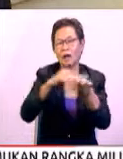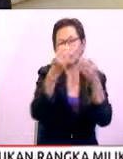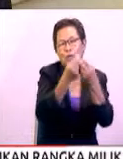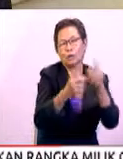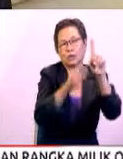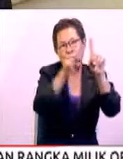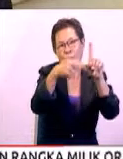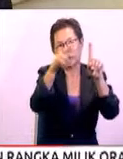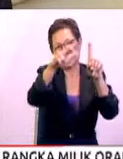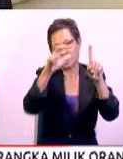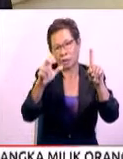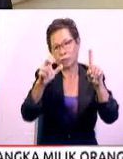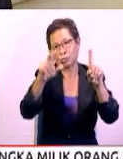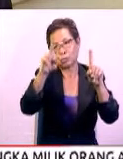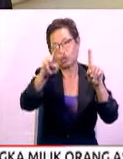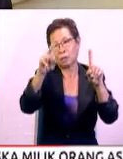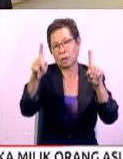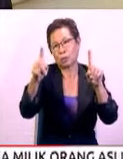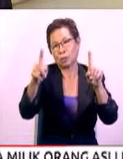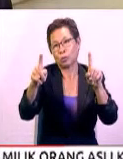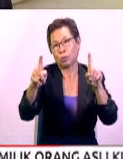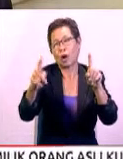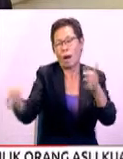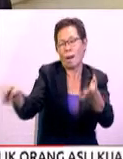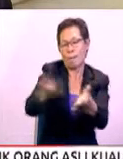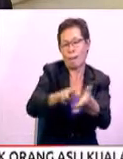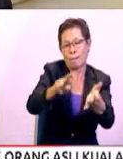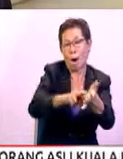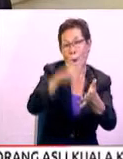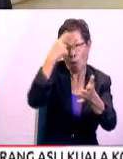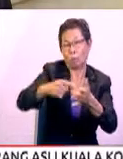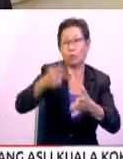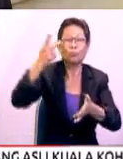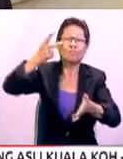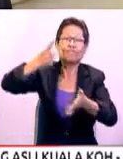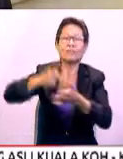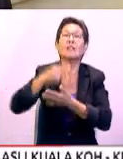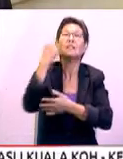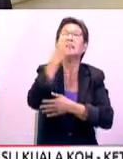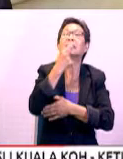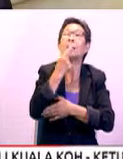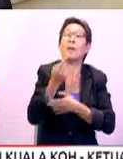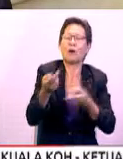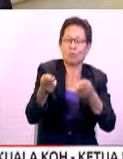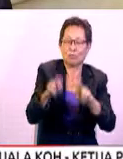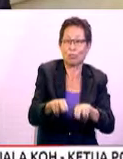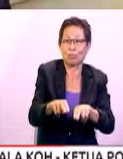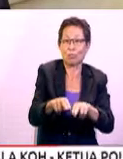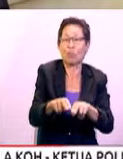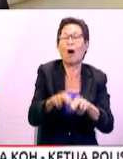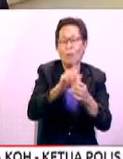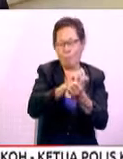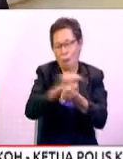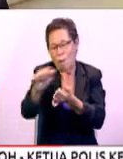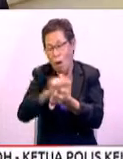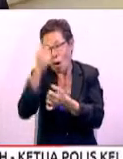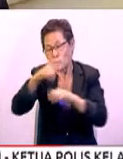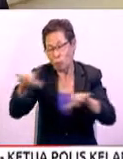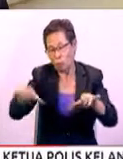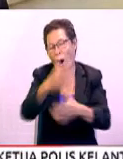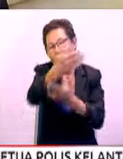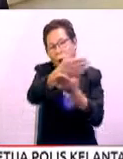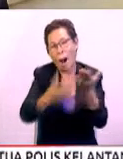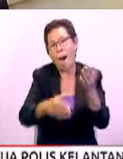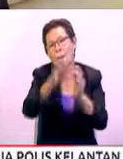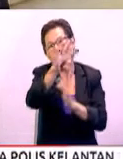,321 pendaftaran untuk mengenalpasti subkontraktor berpotensi bagi menjalankan sebahagian